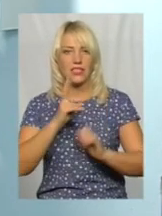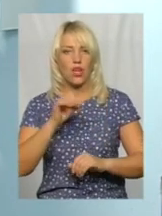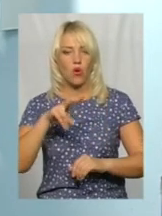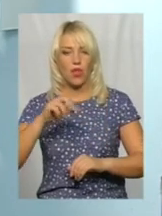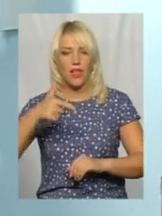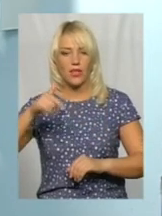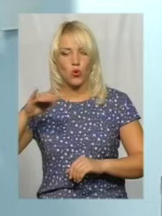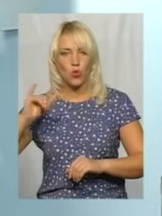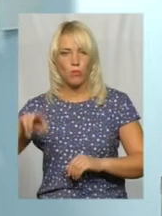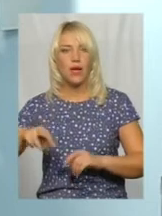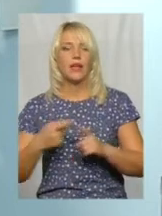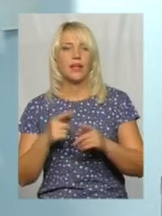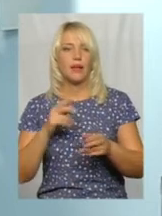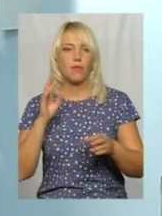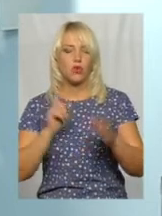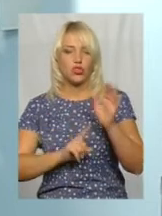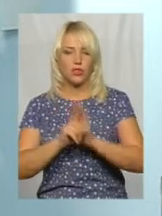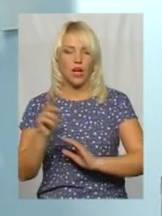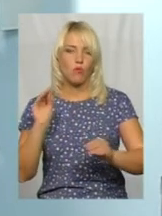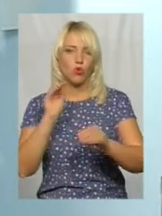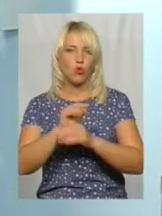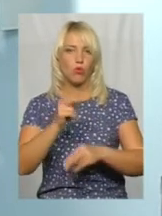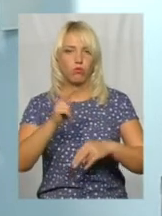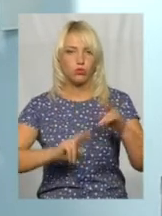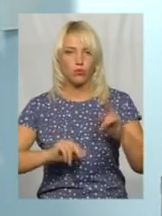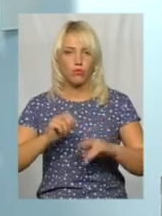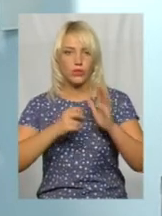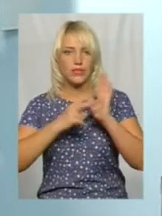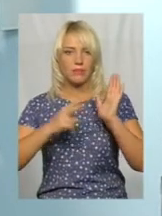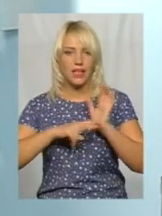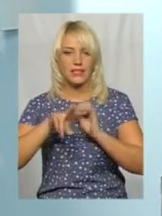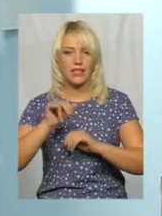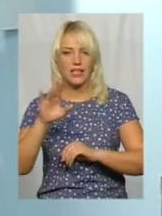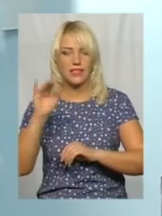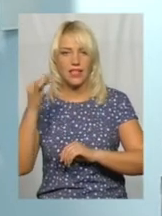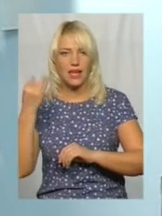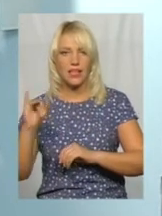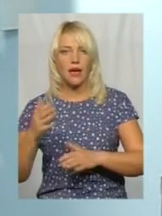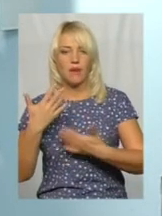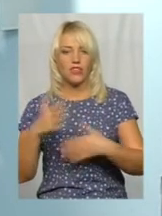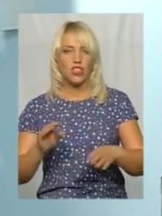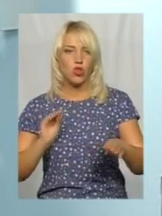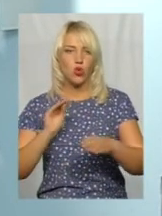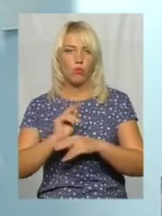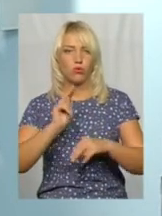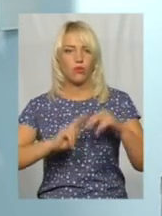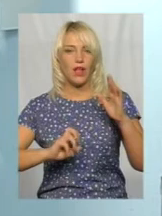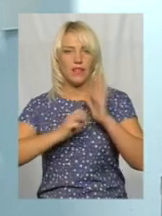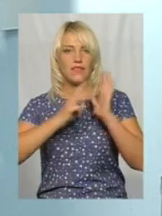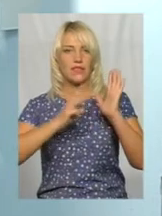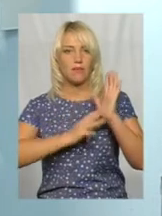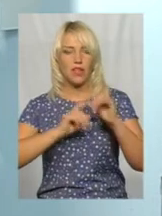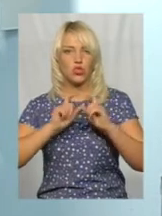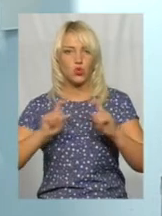починаємо добудову 17-ту ліцею. Ми вже добудували 18-ту школу.